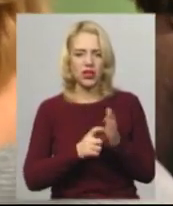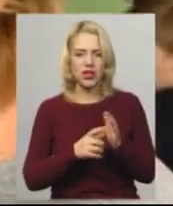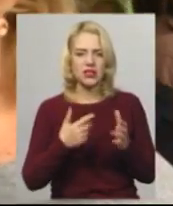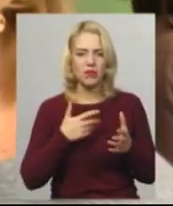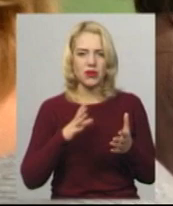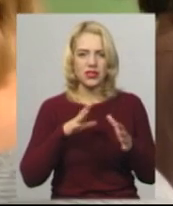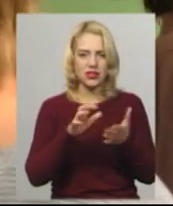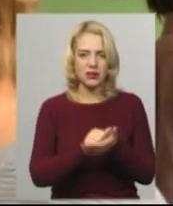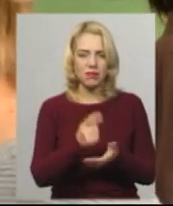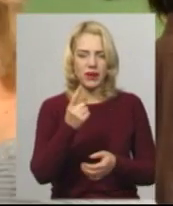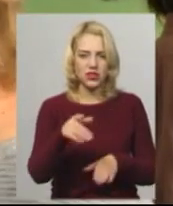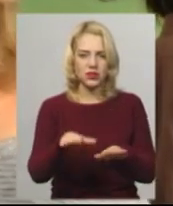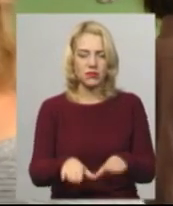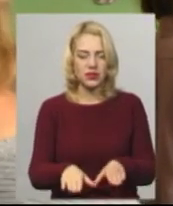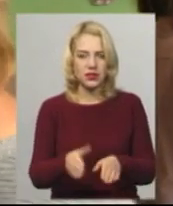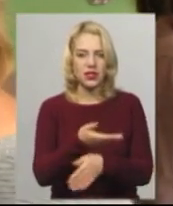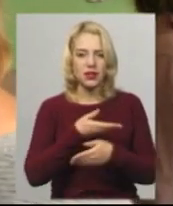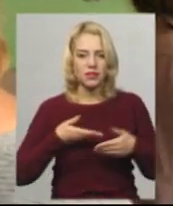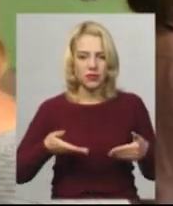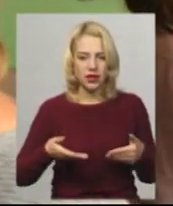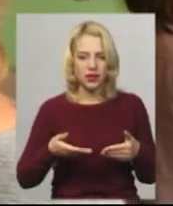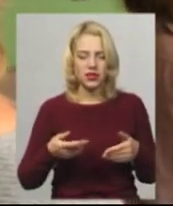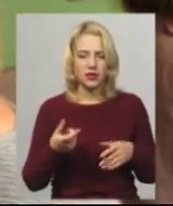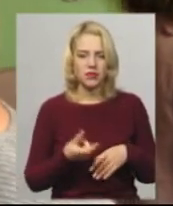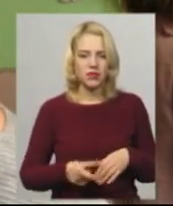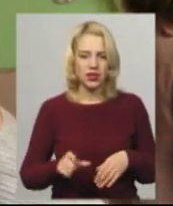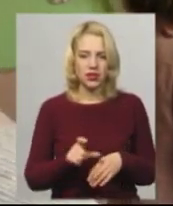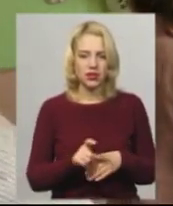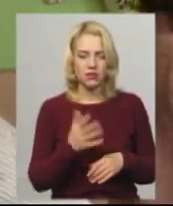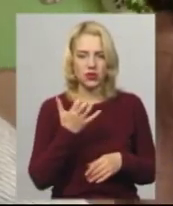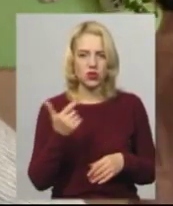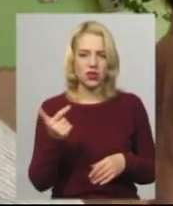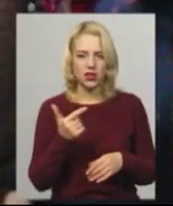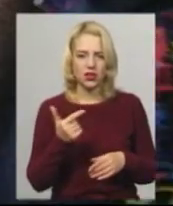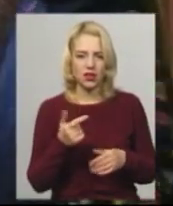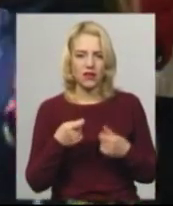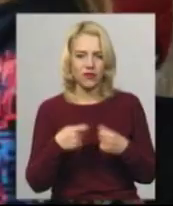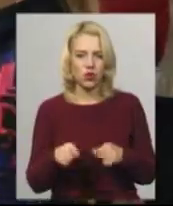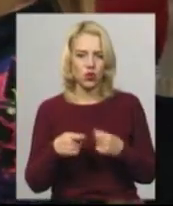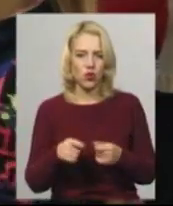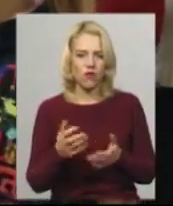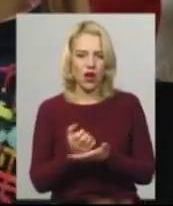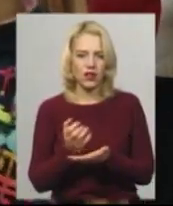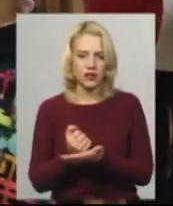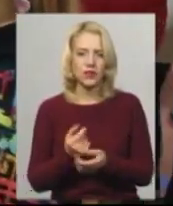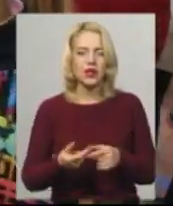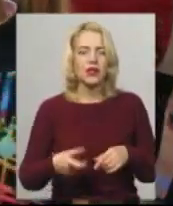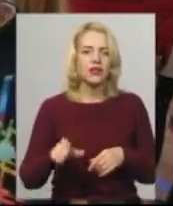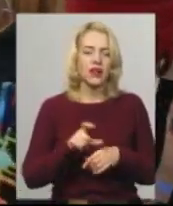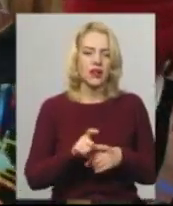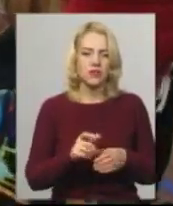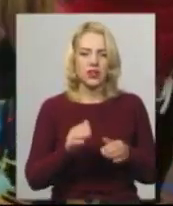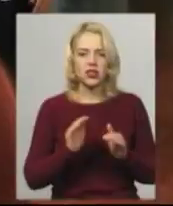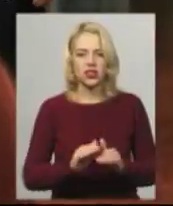перше місце, ми тоді більше 500 гривень і втрукували. Найбільше випічки на ярмарок принесли